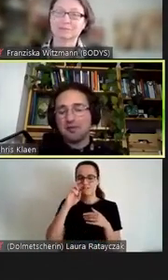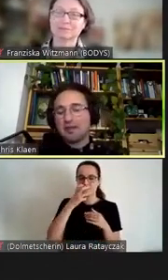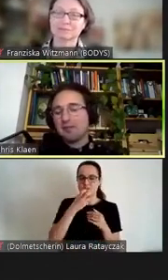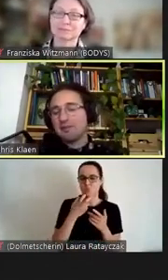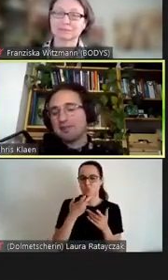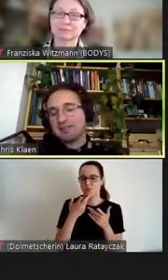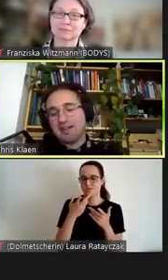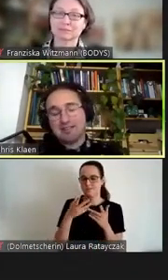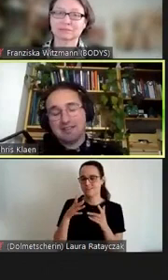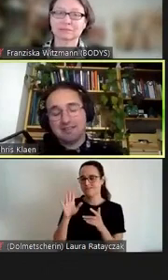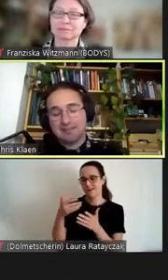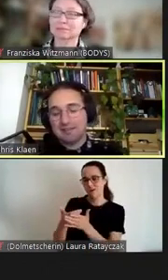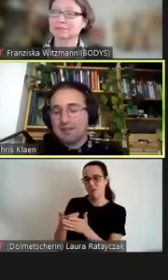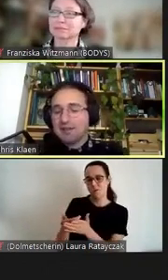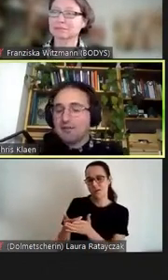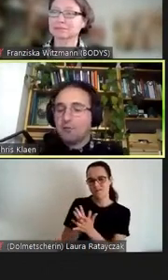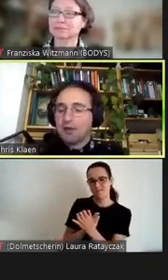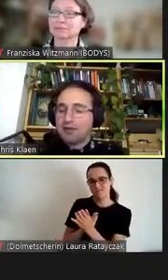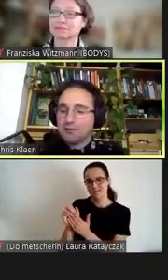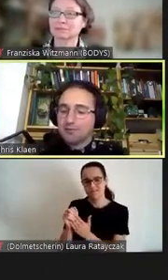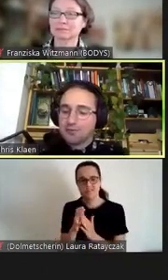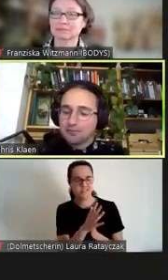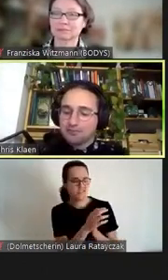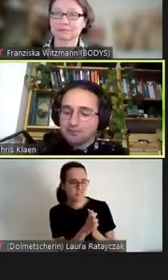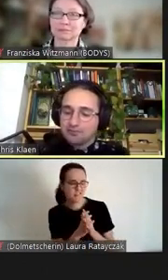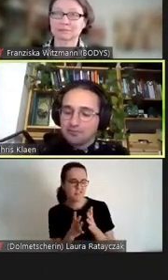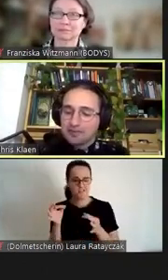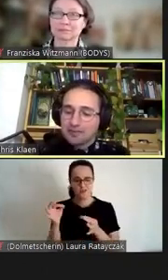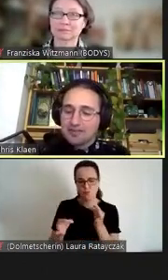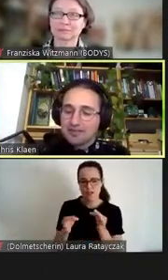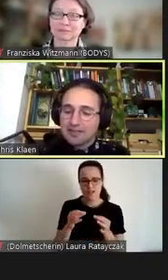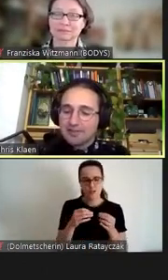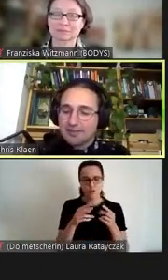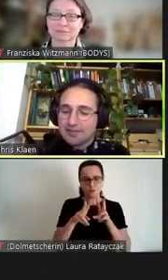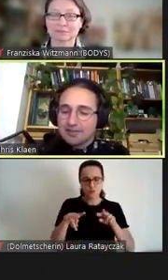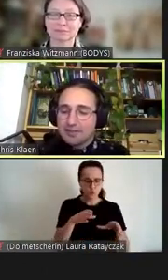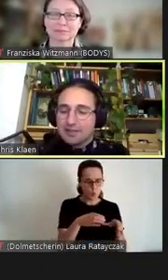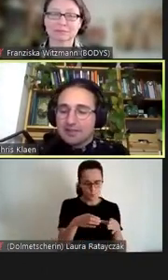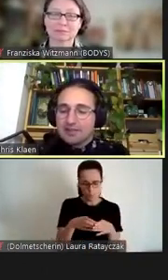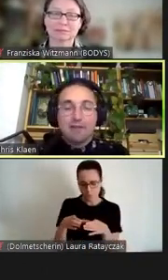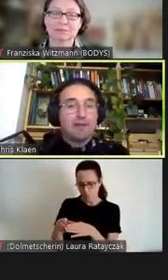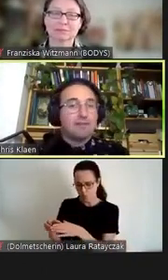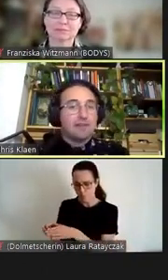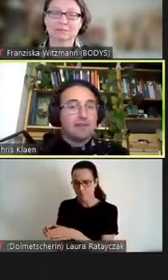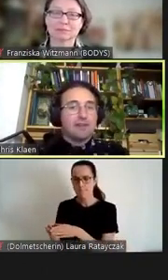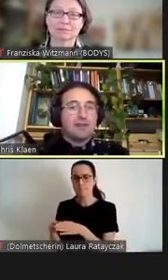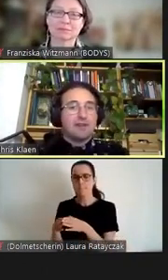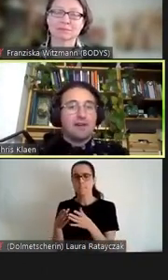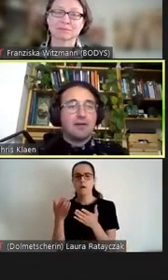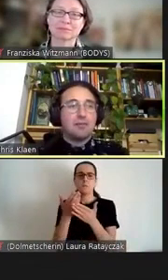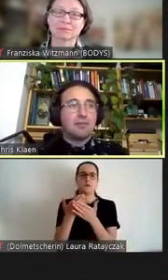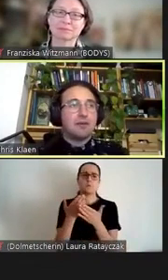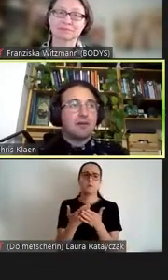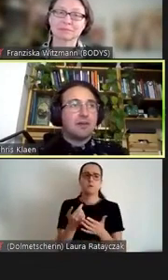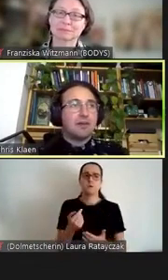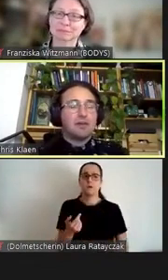und Gruppen mit sich einziehen. Wo also gesagt wird, ja, wenn wir